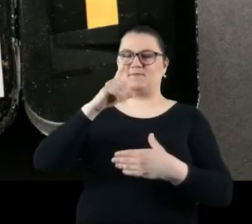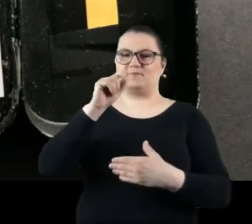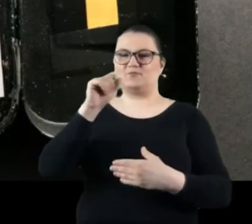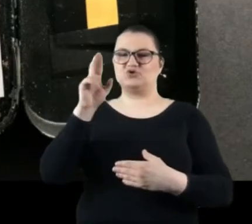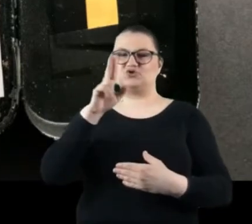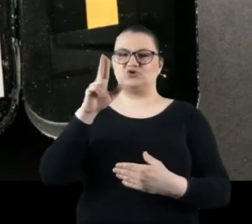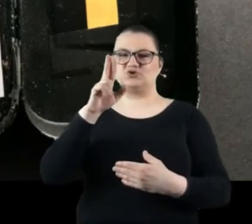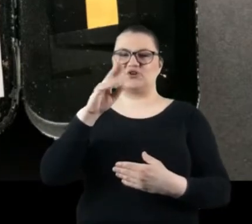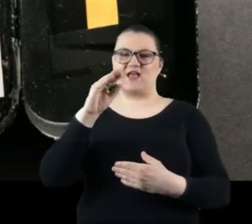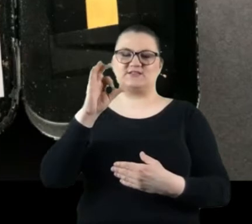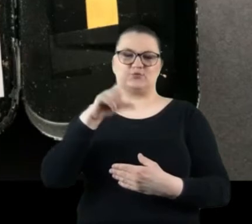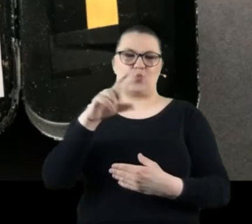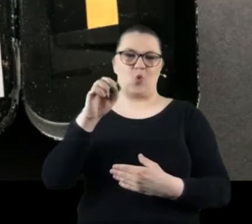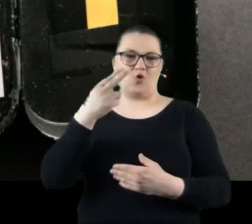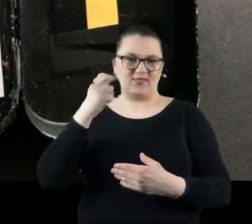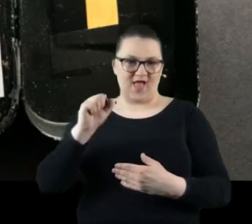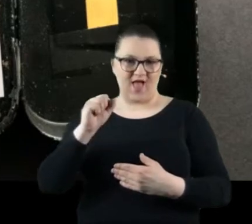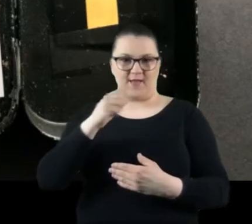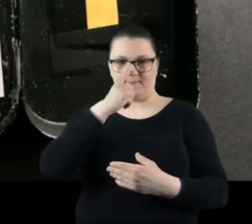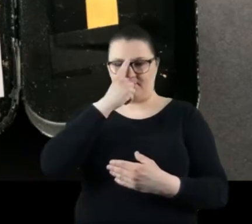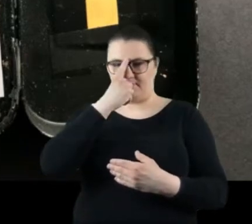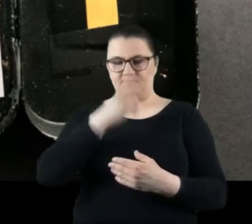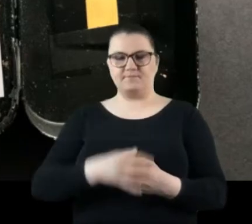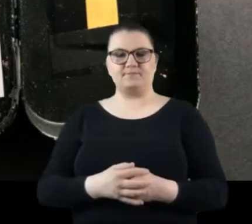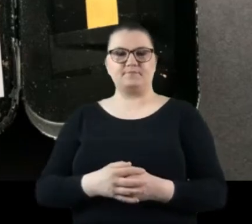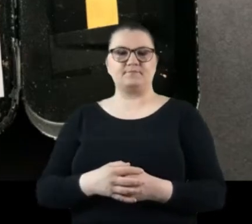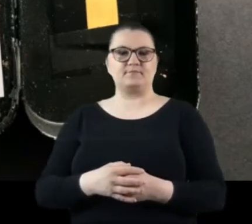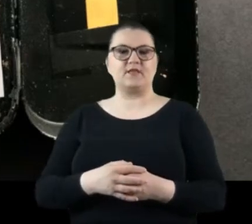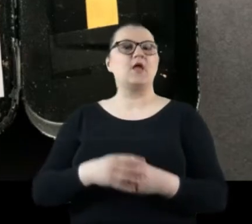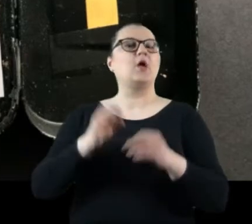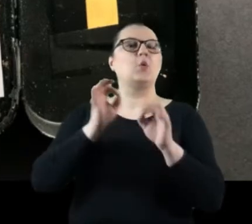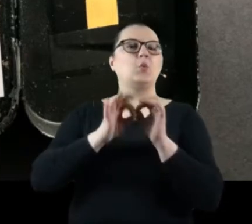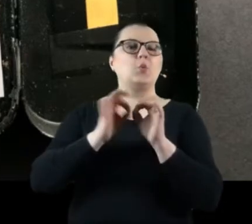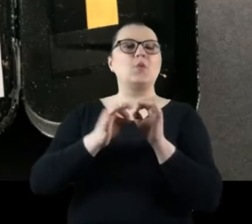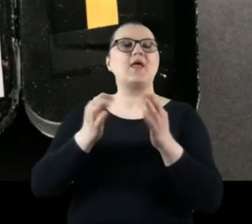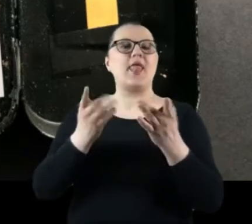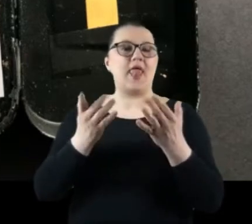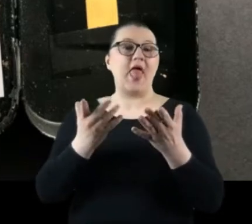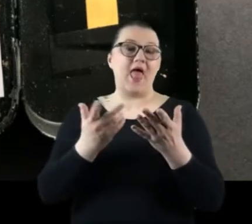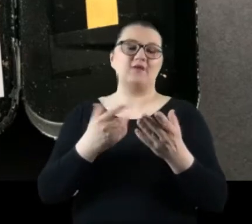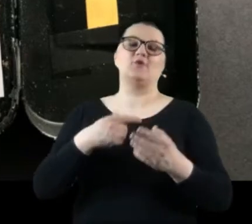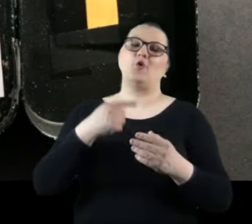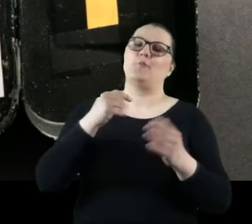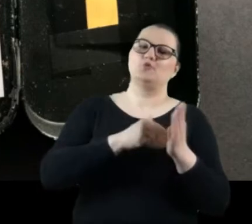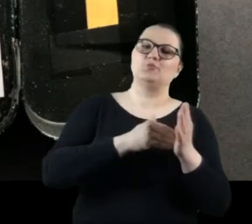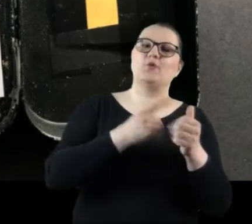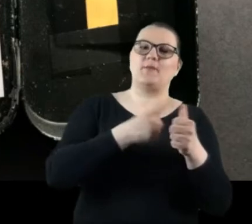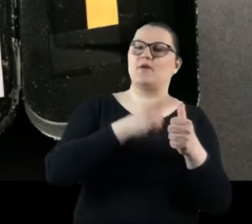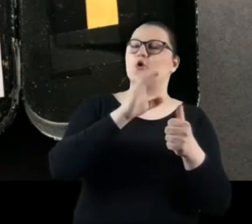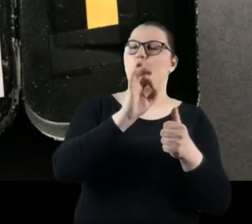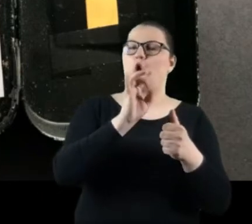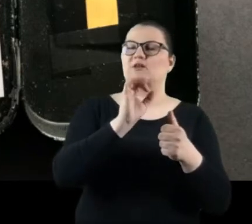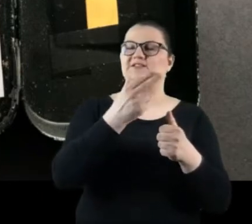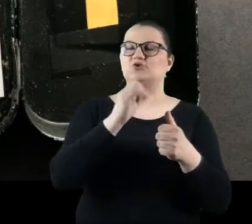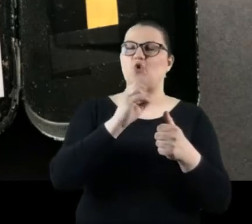naszego aparatu fotograficznego. Żeby obliczyć taką przesłonę, potrzebujemy ogniskową, czyli długość